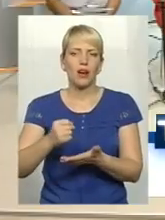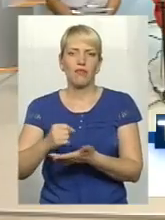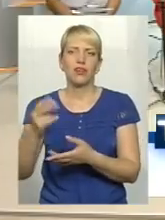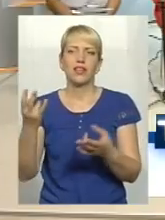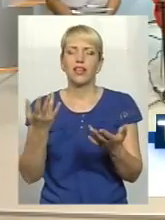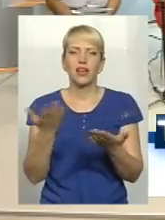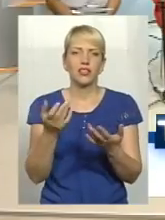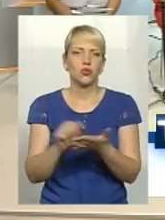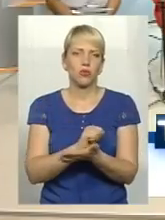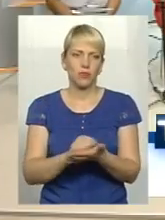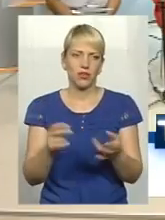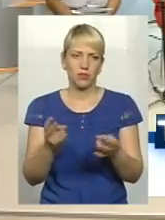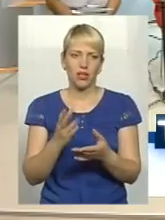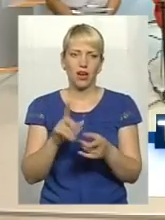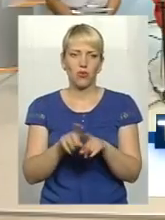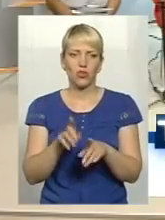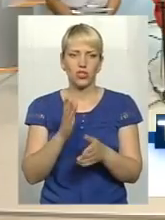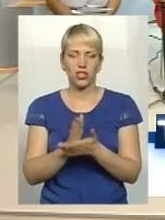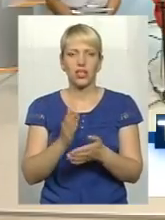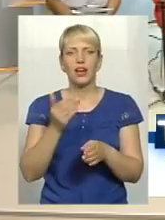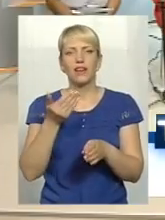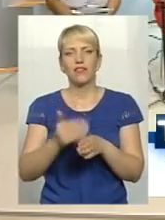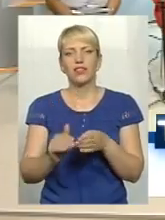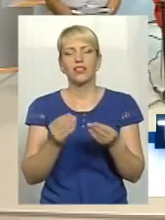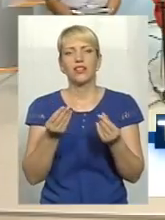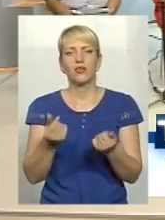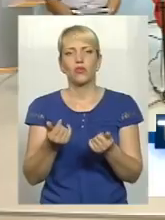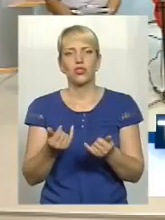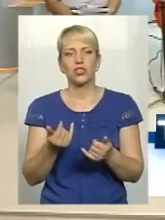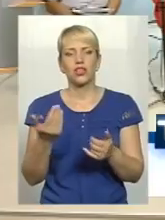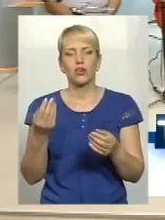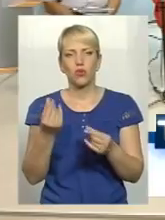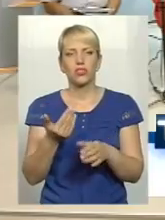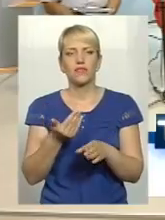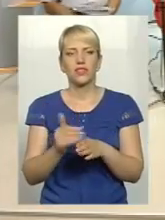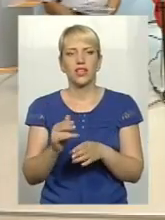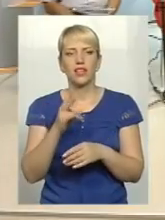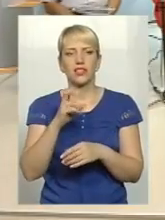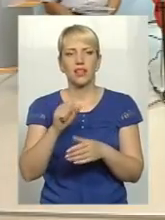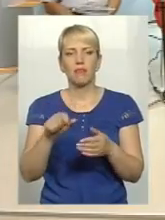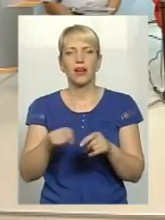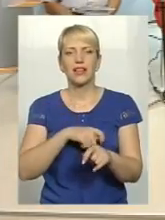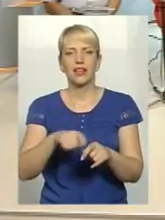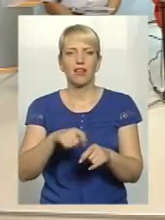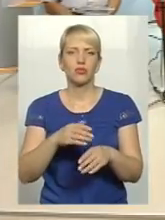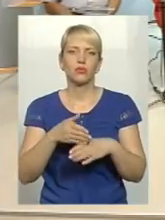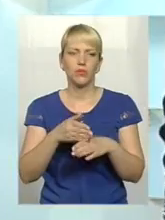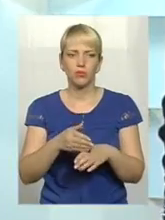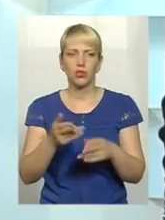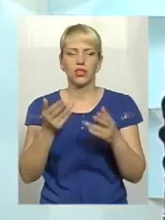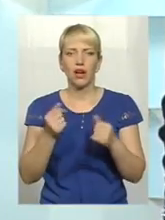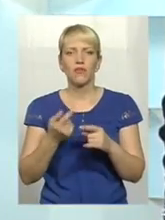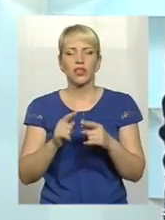потрібні. Також є виділені кошти, чи виділяються кошти на матеріальну допомогу. Так, вони йдуть з